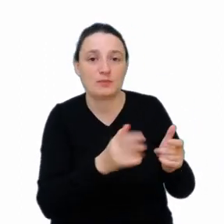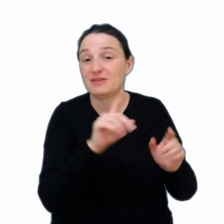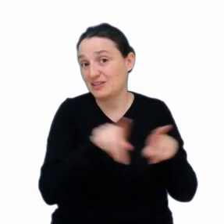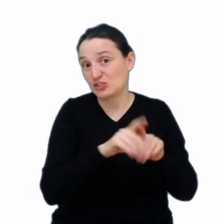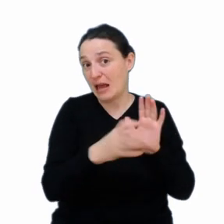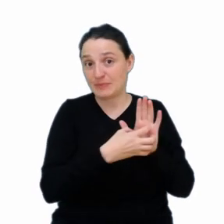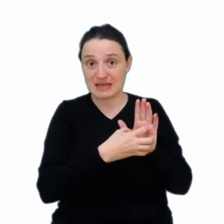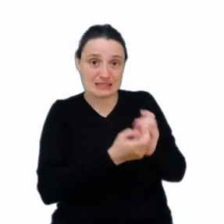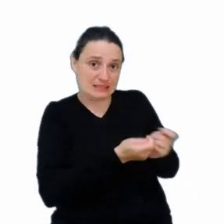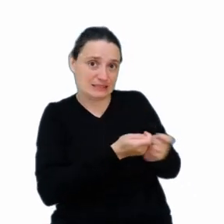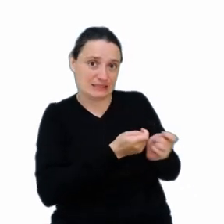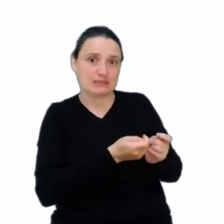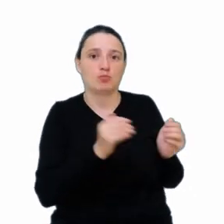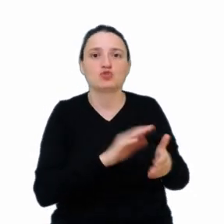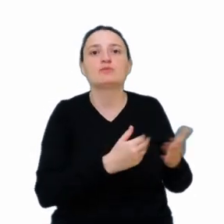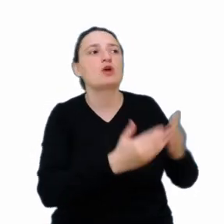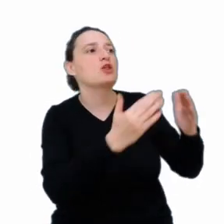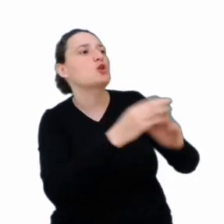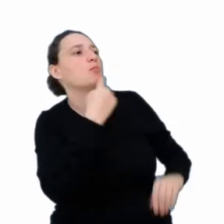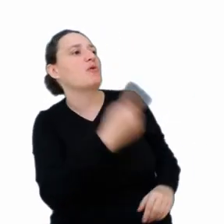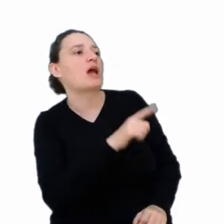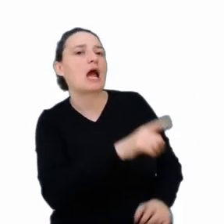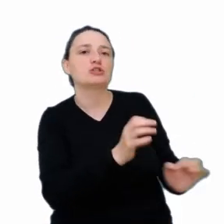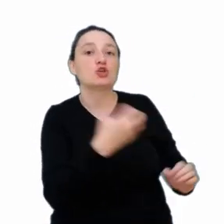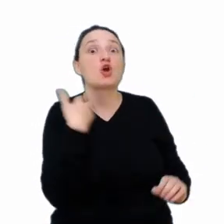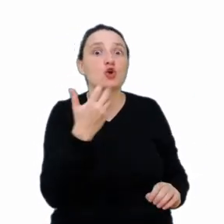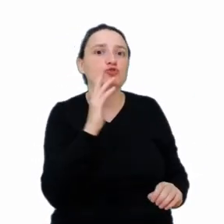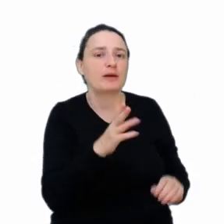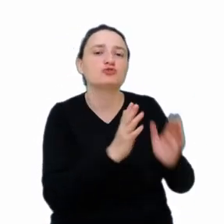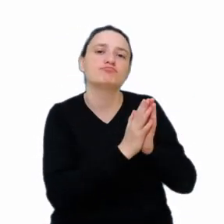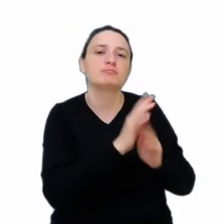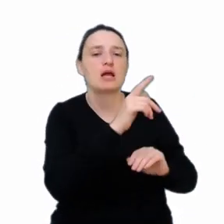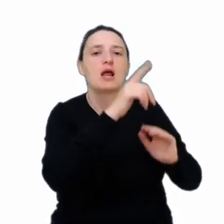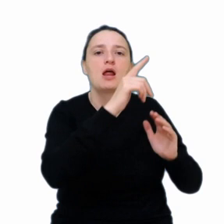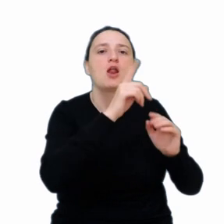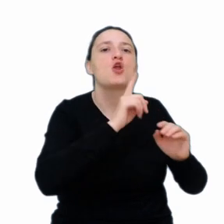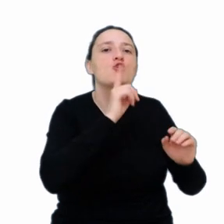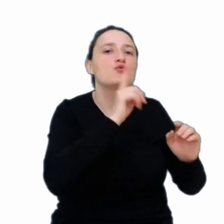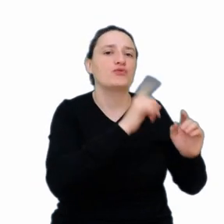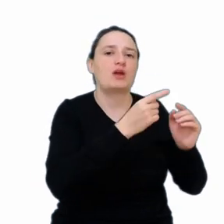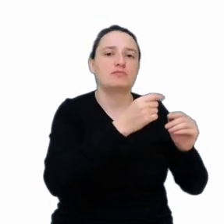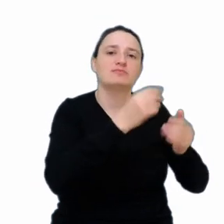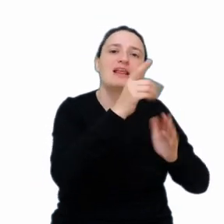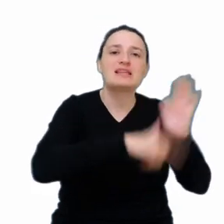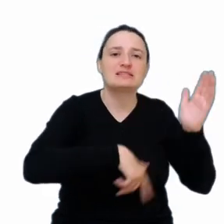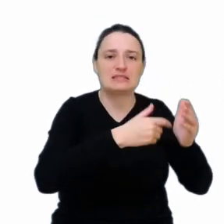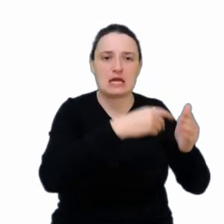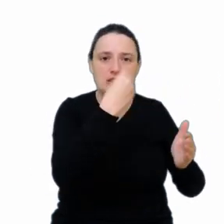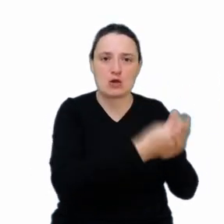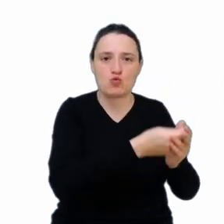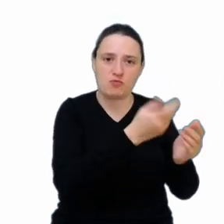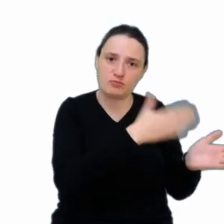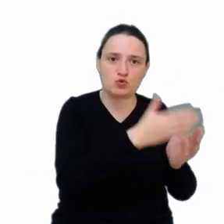budynkowi, że dzisiaj będziemy mieli gości, więc lodówka nam zrobi listę zakupów, wyśle ją do sklepu. Te wszystkie technologie już są. One są